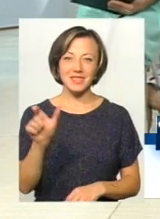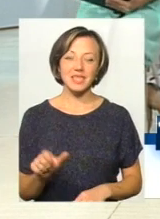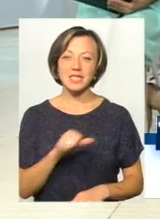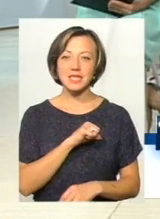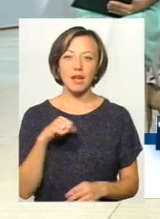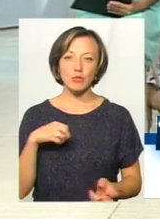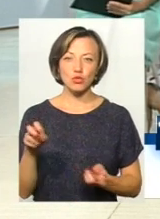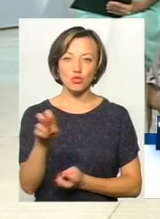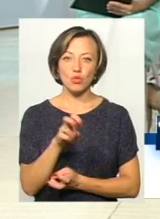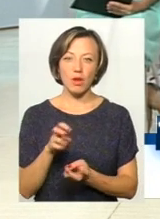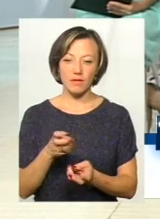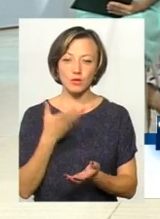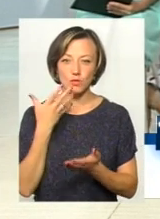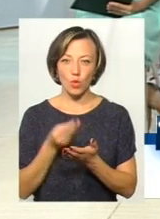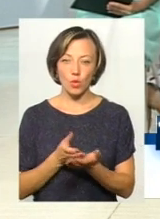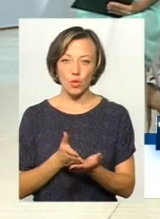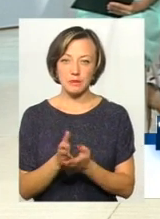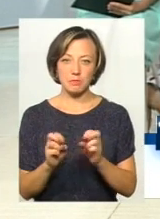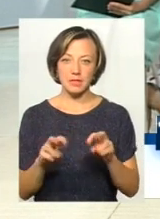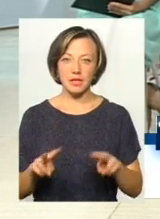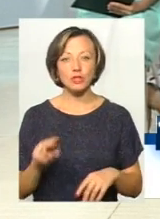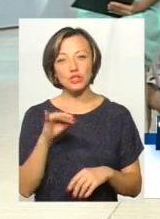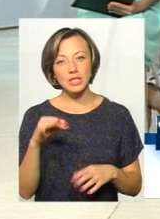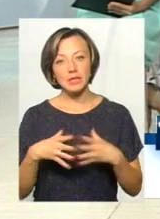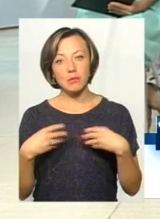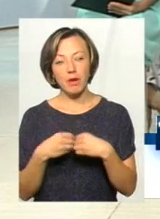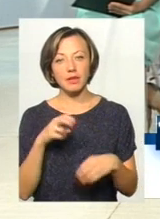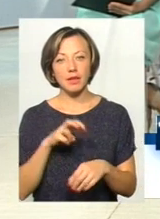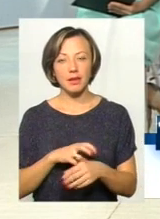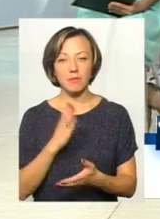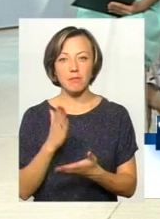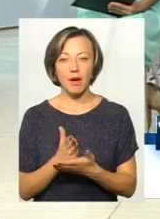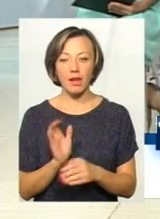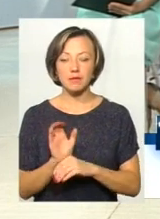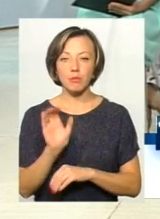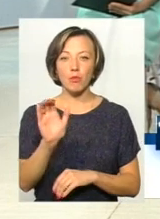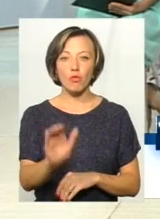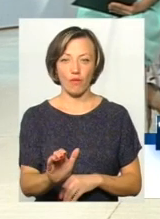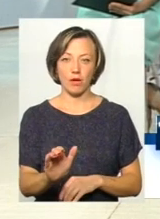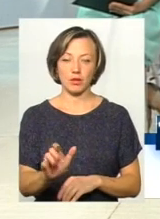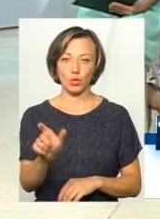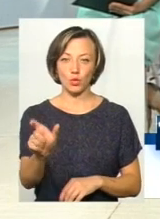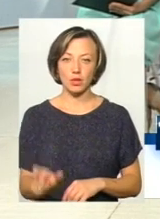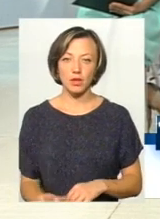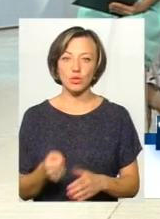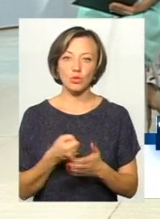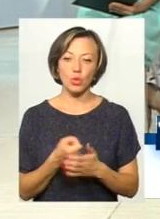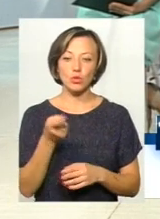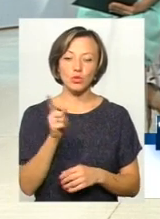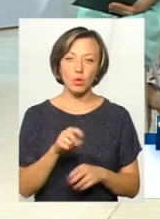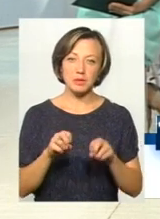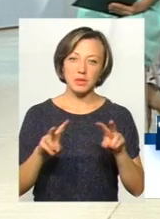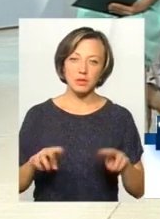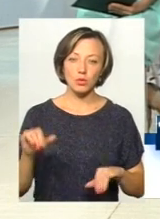шукав вузькопрофільного фахівця? Чи все-таки сімейний лікар має спрямувати людину до того